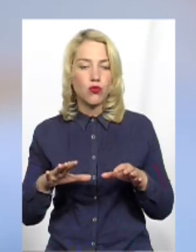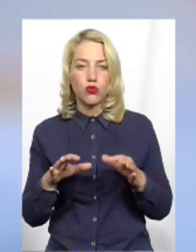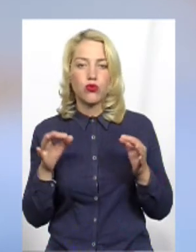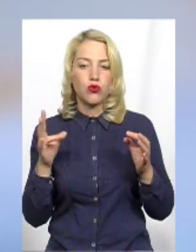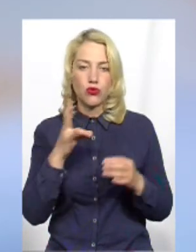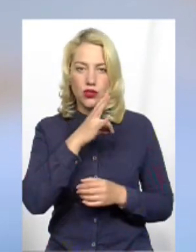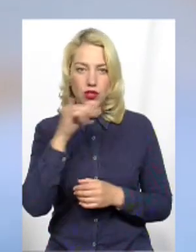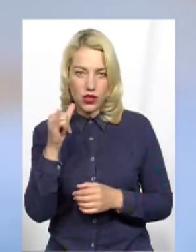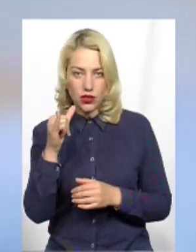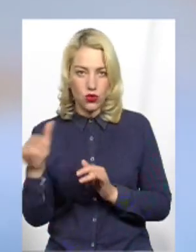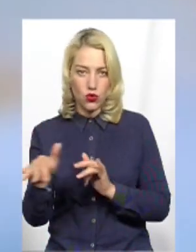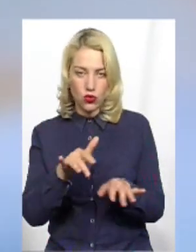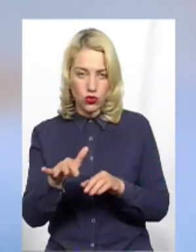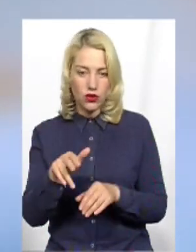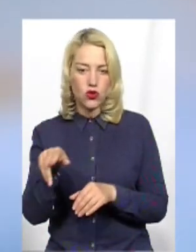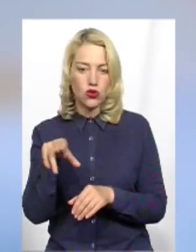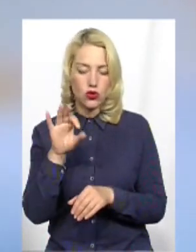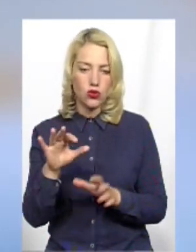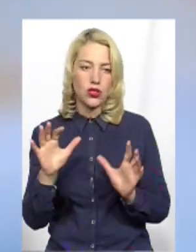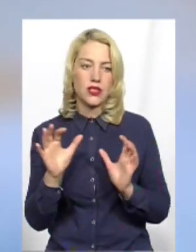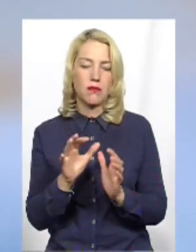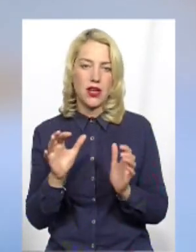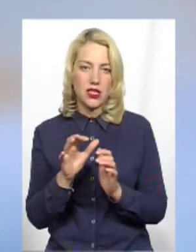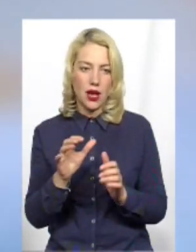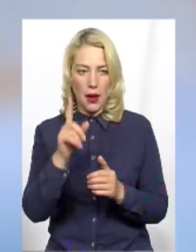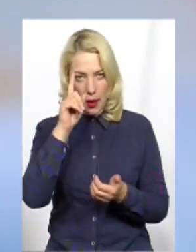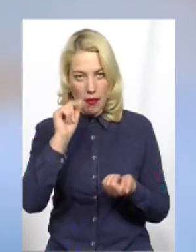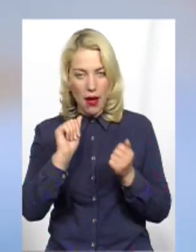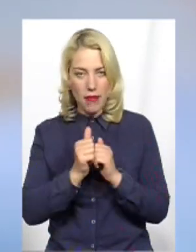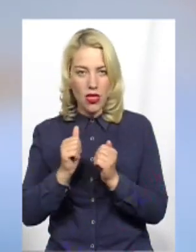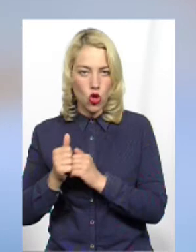З приводу збереження пам'яток і заслова